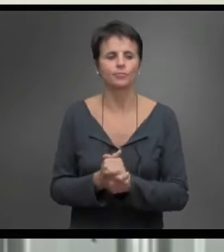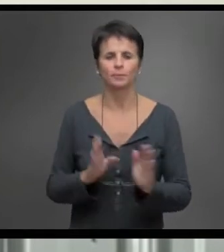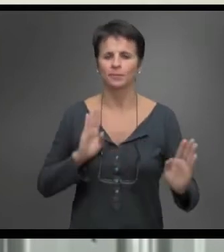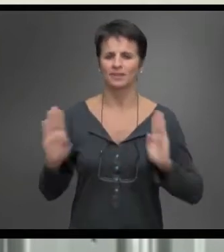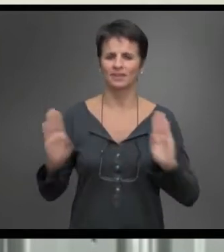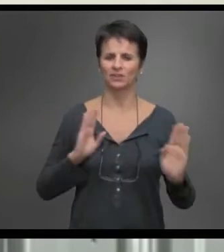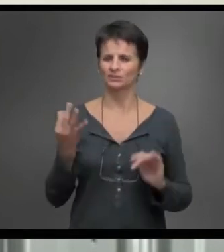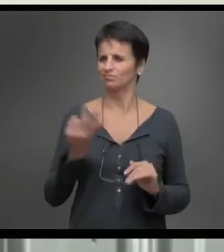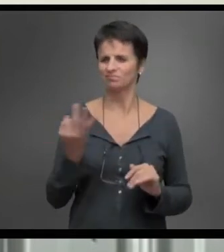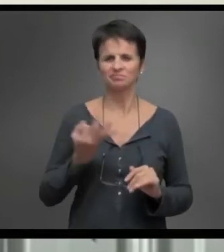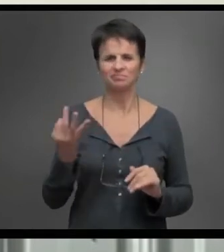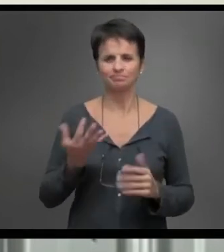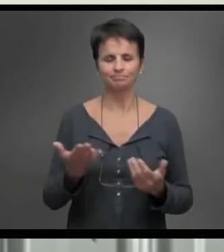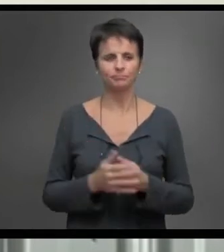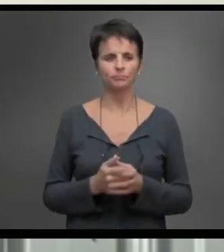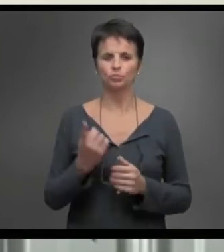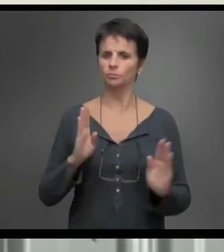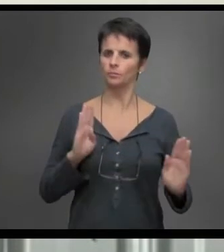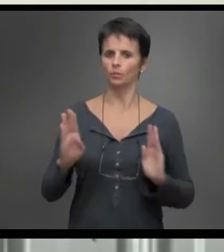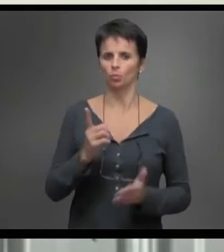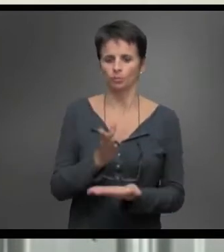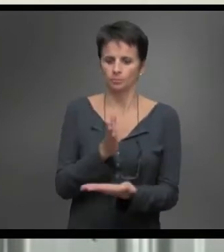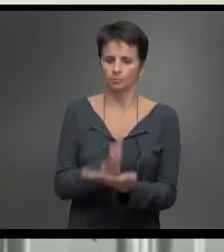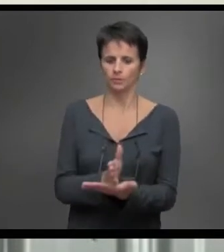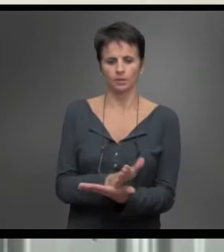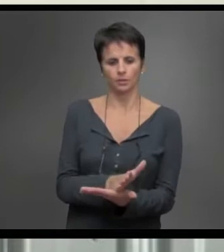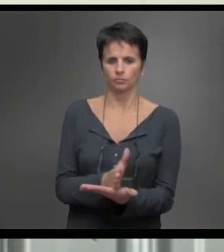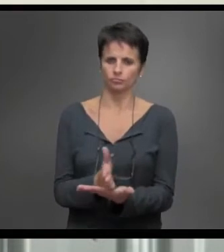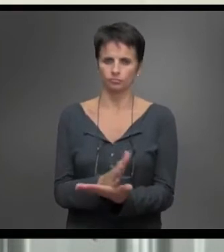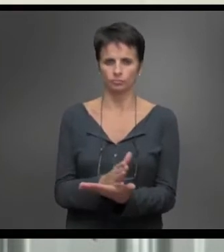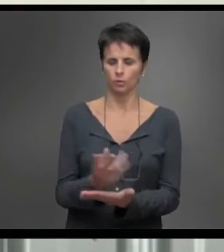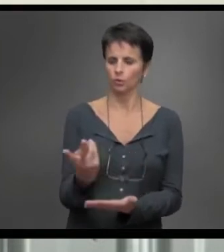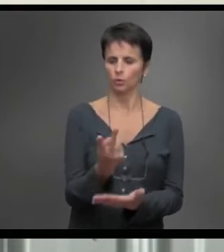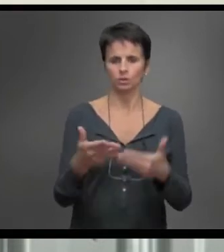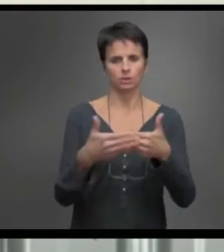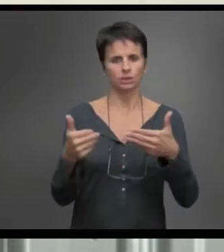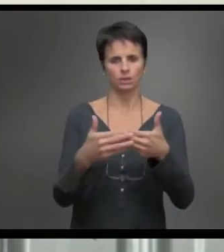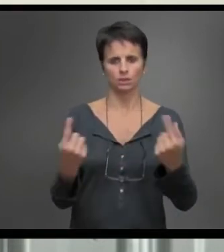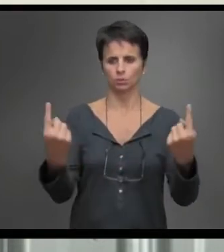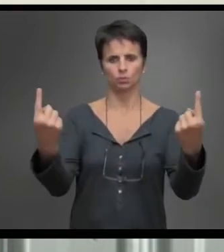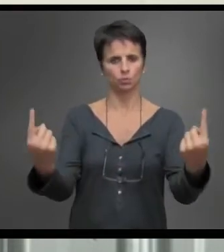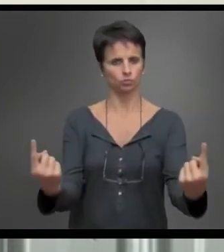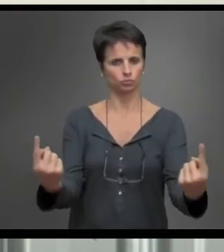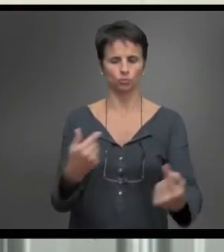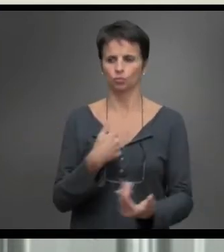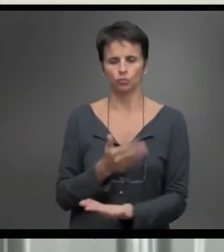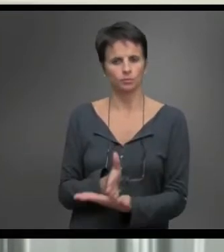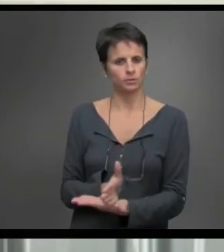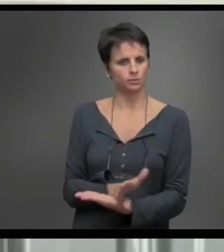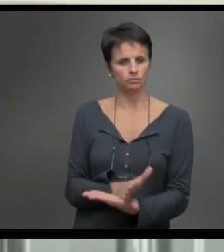ainbat, ekitaldi nengo dituzte. Larun batan, zirndulari martxabate gongo da, umentxako.